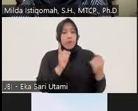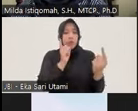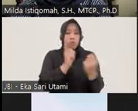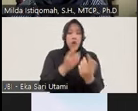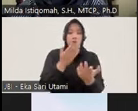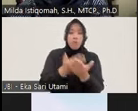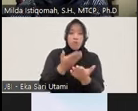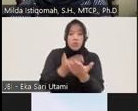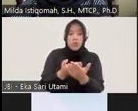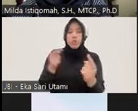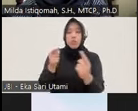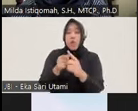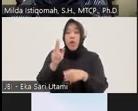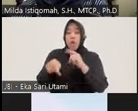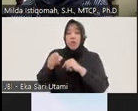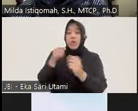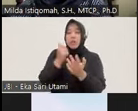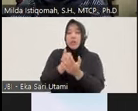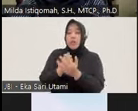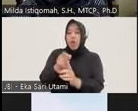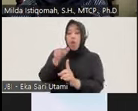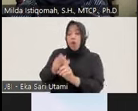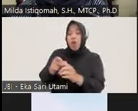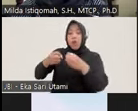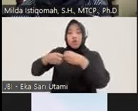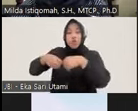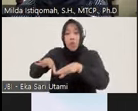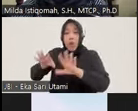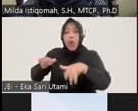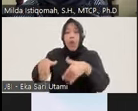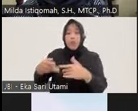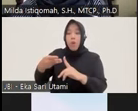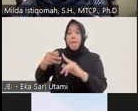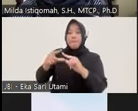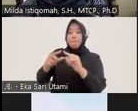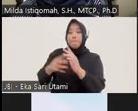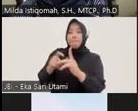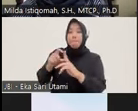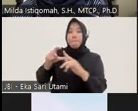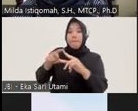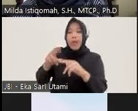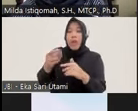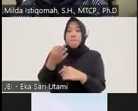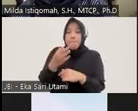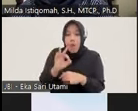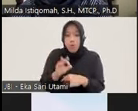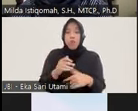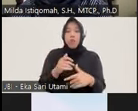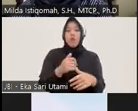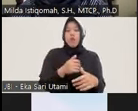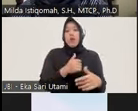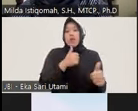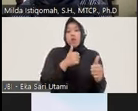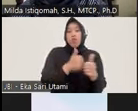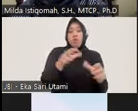-bukti yang mengarah bahwa dia adalah pengedar ataupun bandar baru kemudian diterapkan jangan kemudian sudah diterapkan RZ tapi tiba